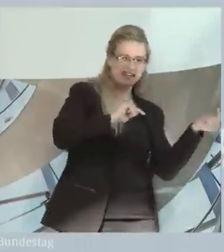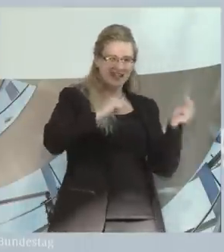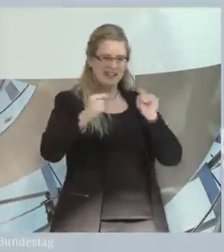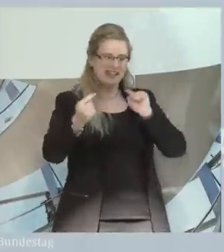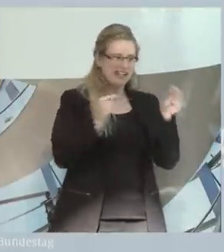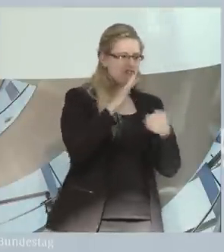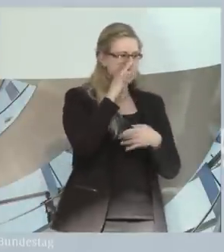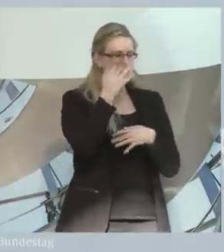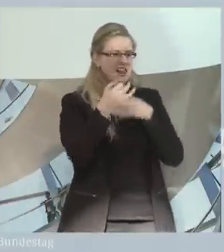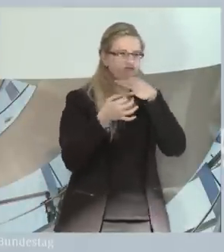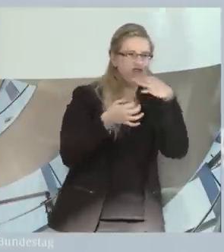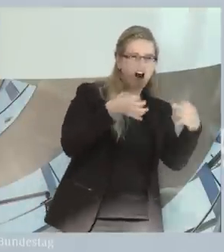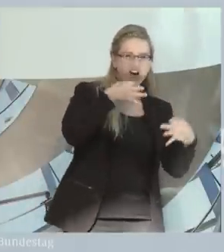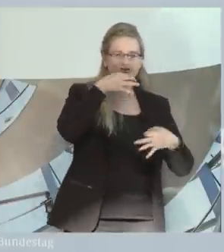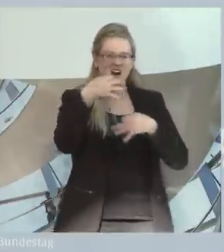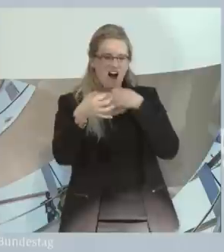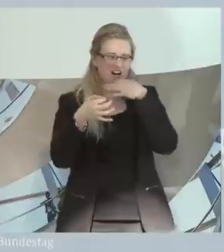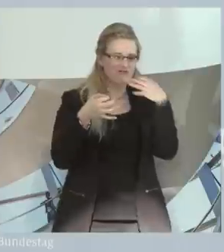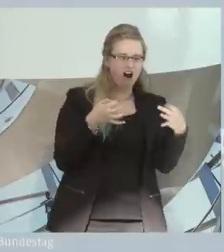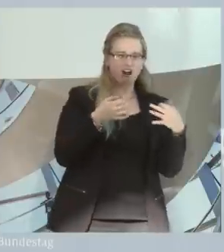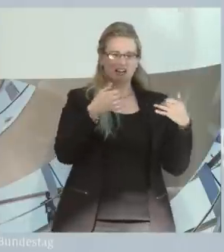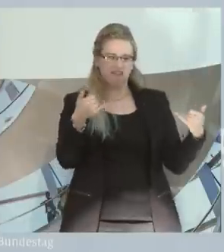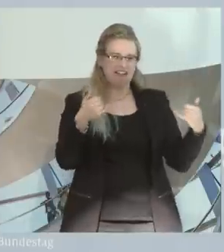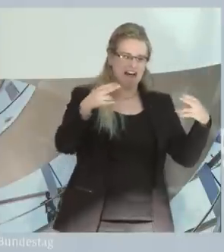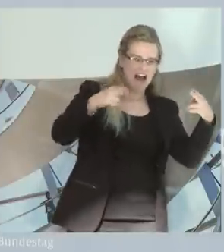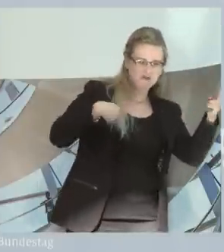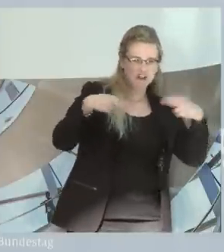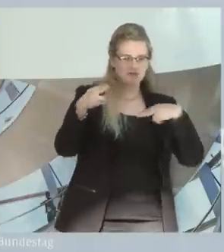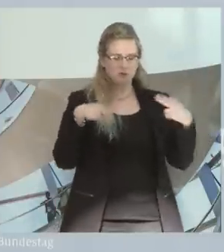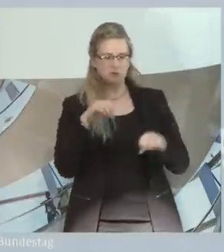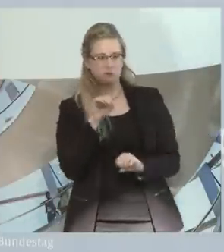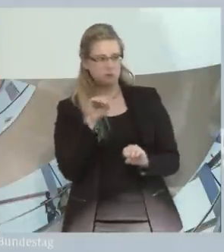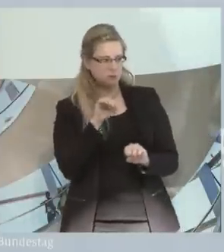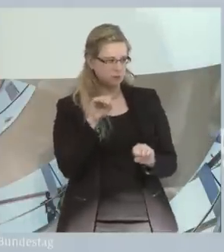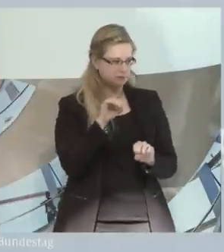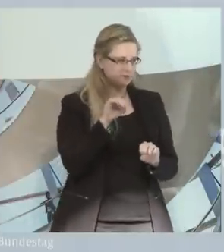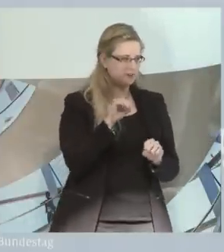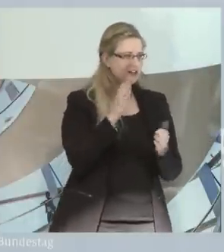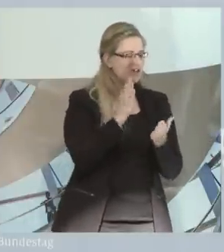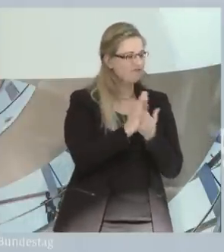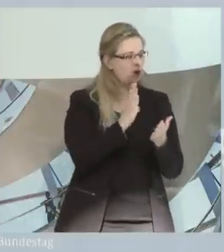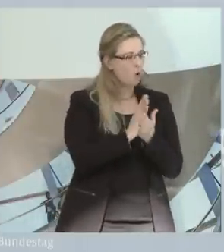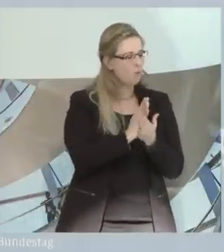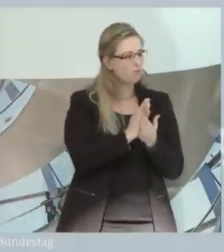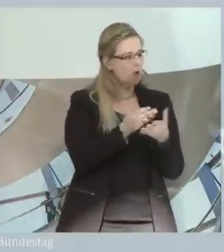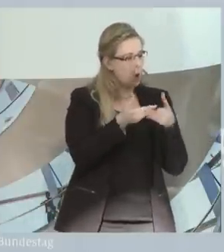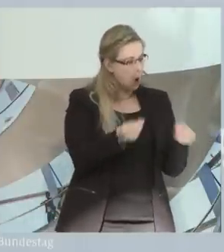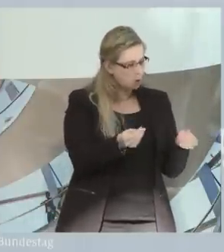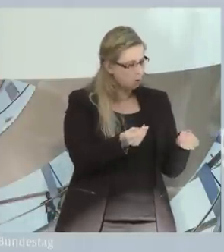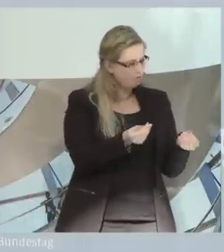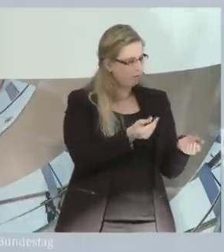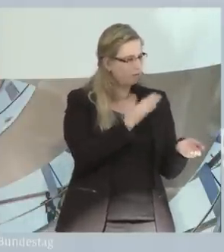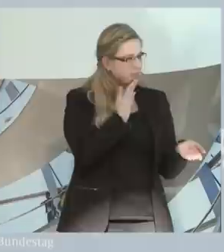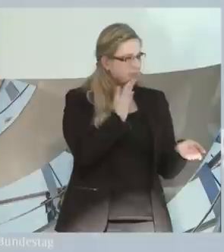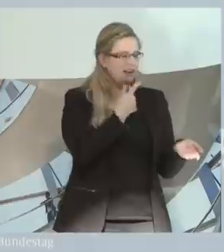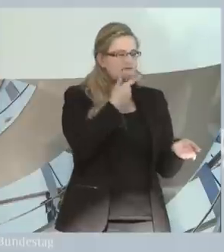die Fragen, die damit zu behandeln und zu beantworten sind. Es geht nämlich um vernünftige und kluge Lösungen vor